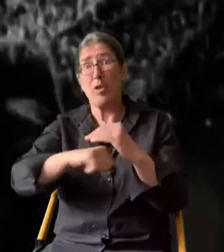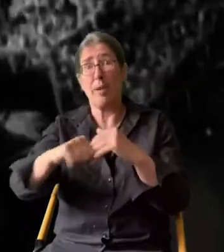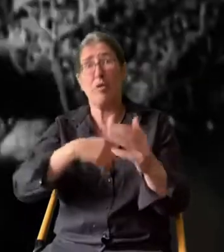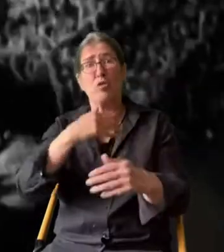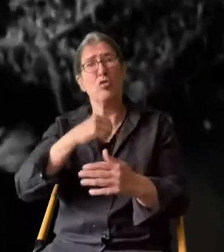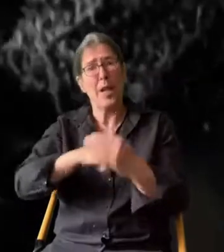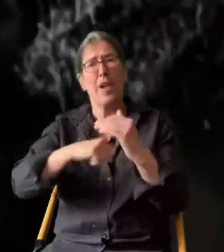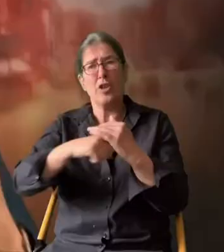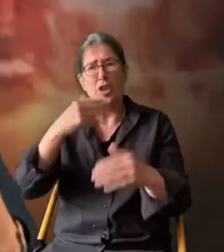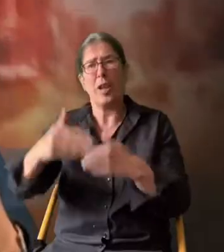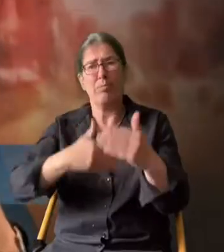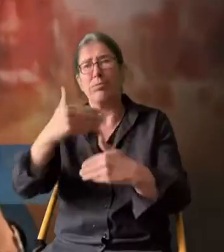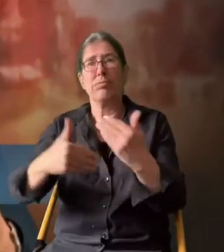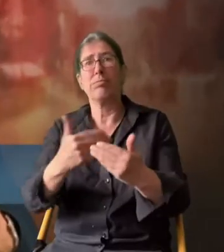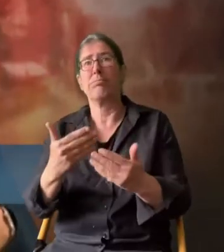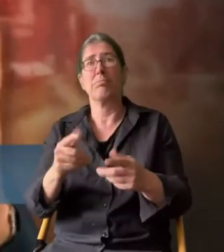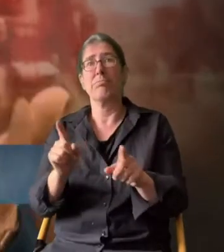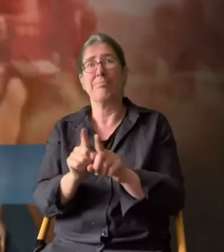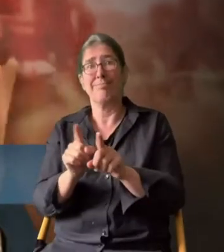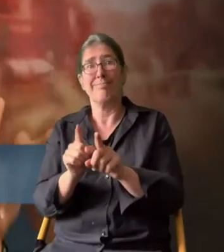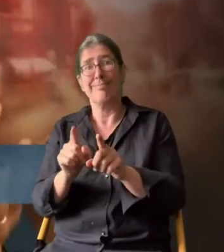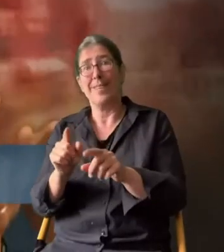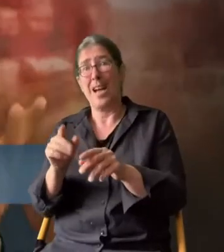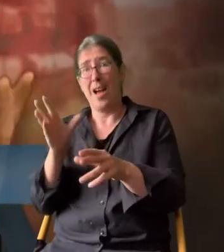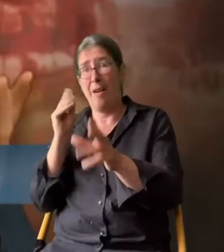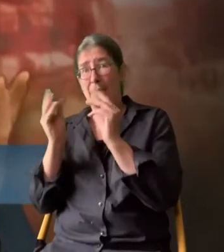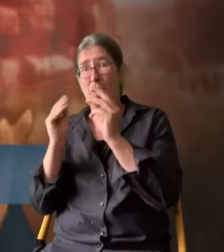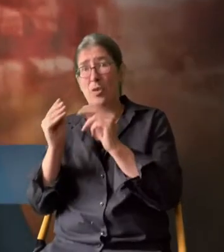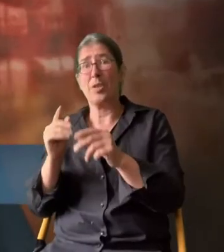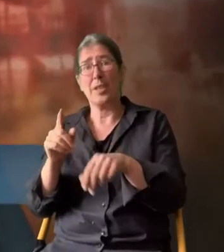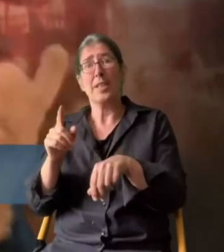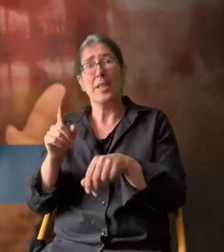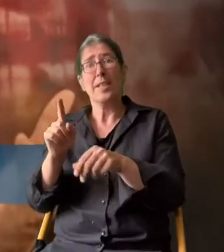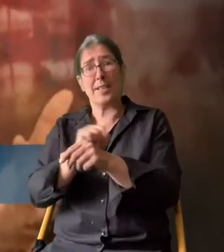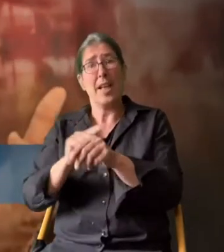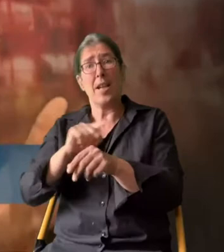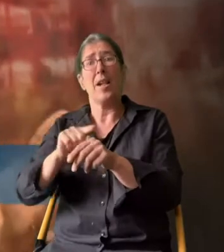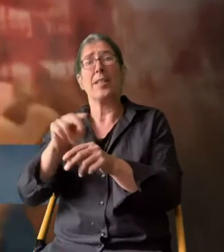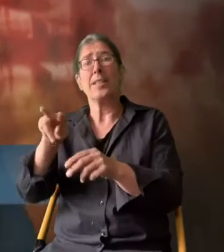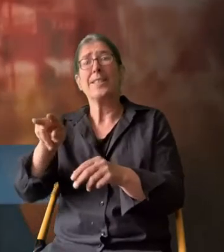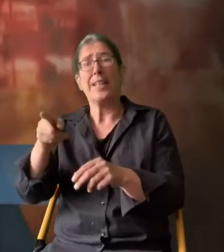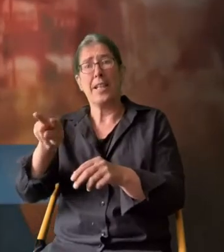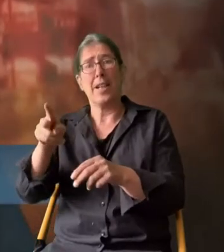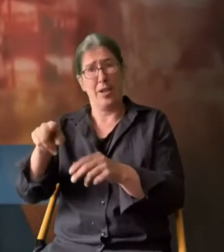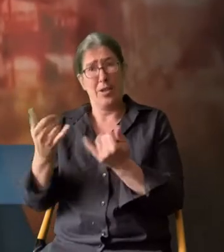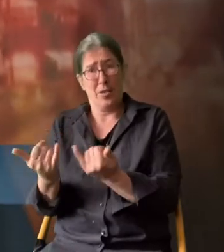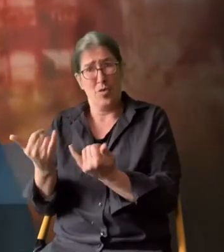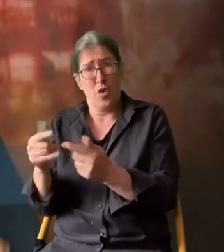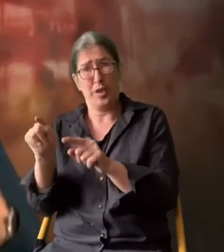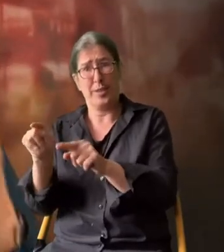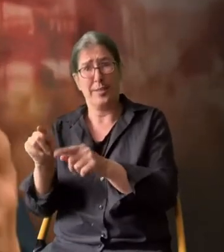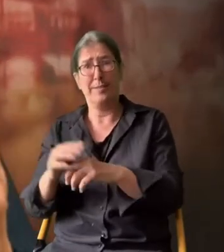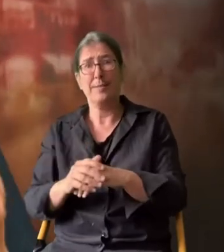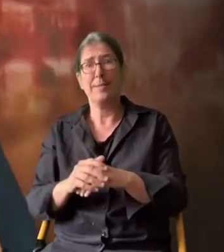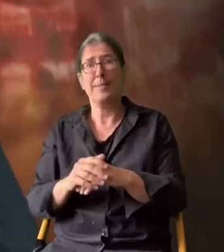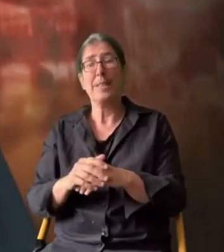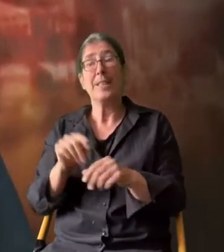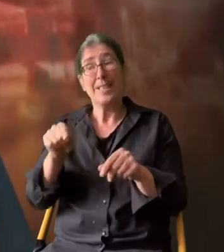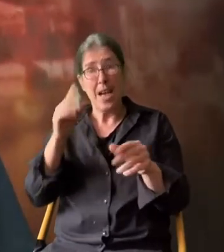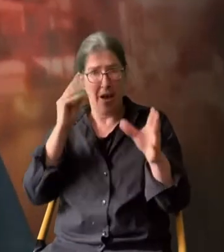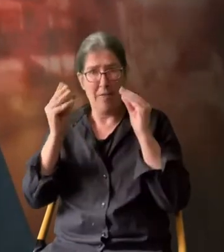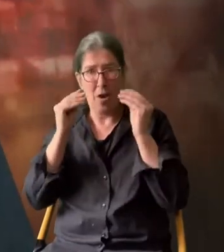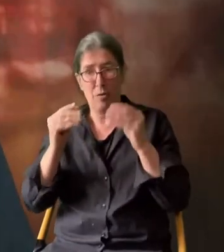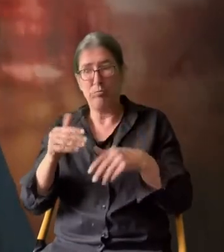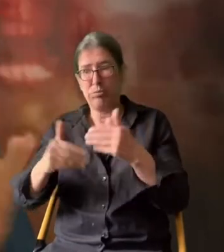beschleunigt, immer schneller wird, übrigens gar nicht unähnlich der Erfahrung im Zeitalter der Digitalisierung. Diese Erfahrung